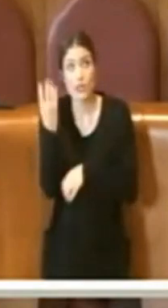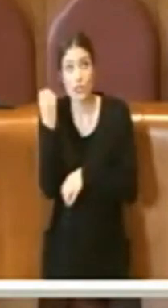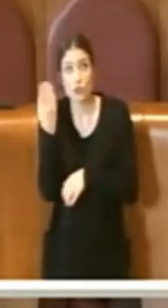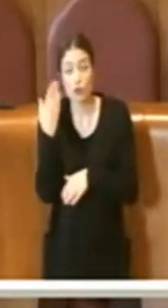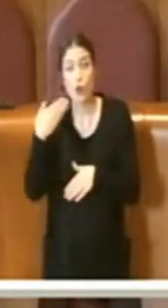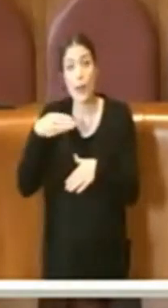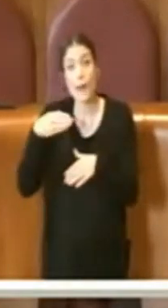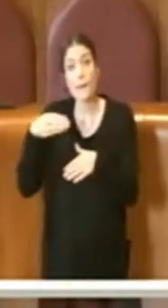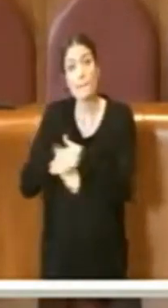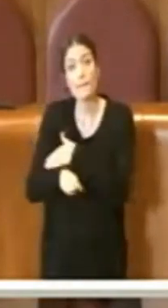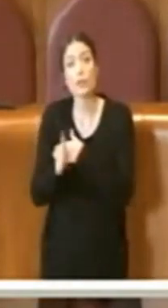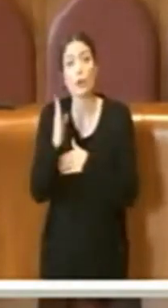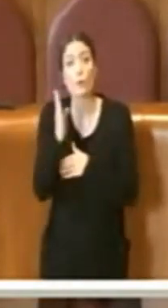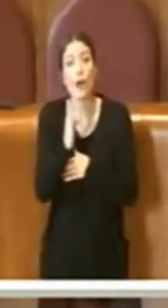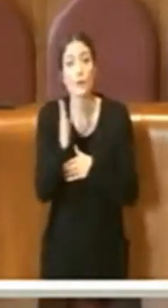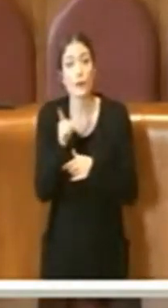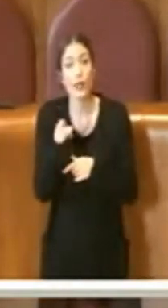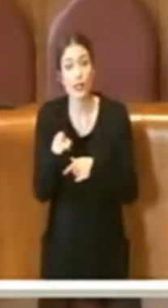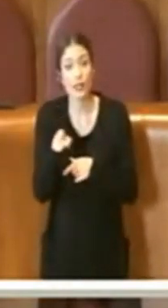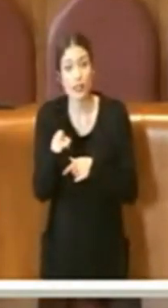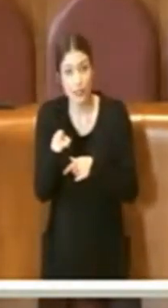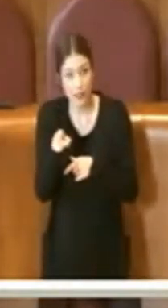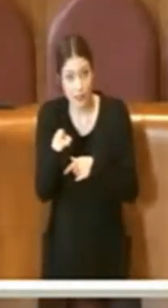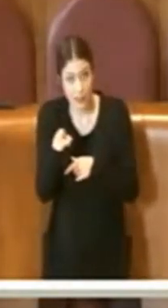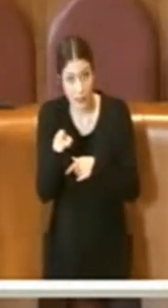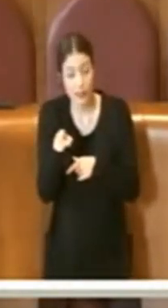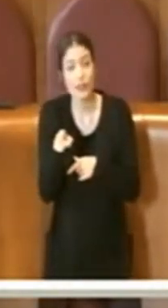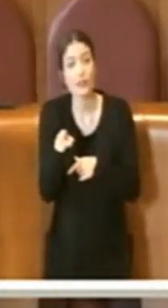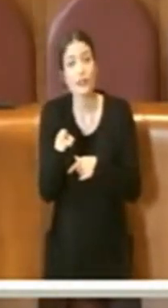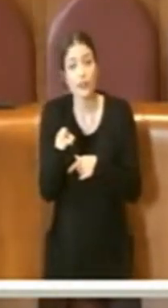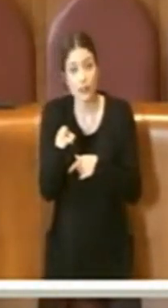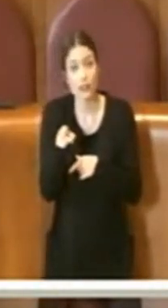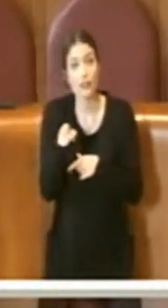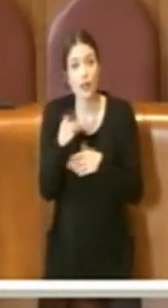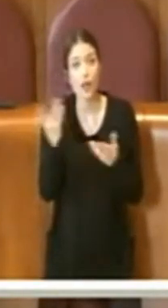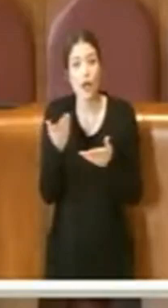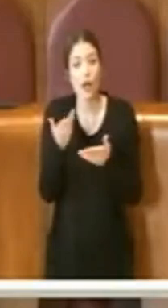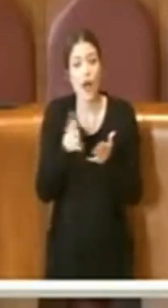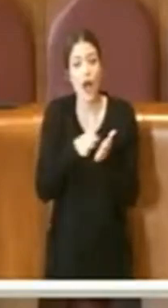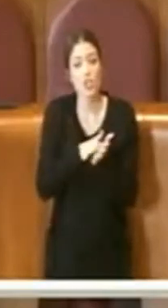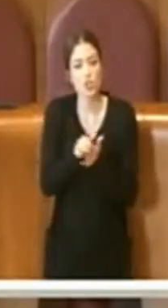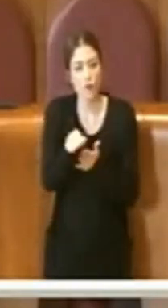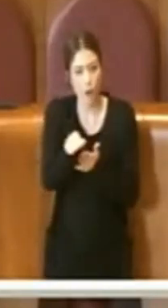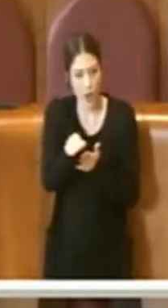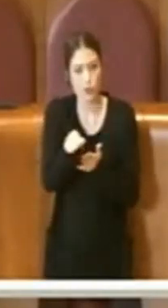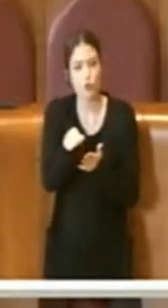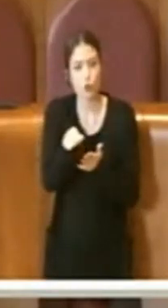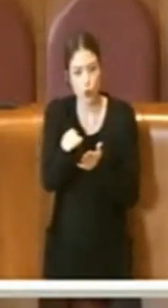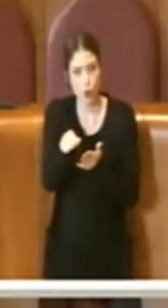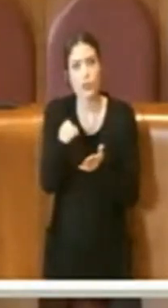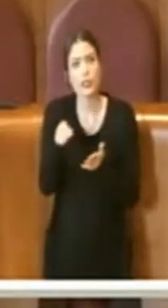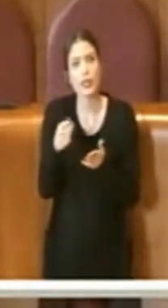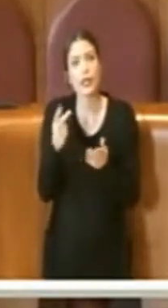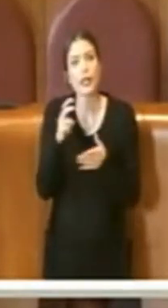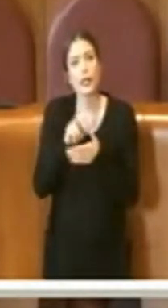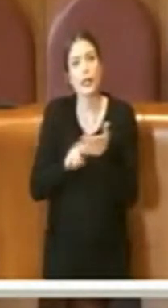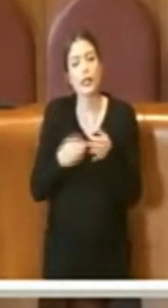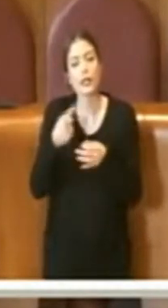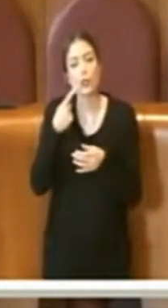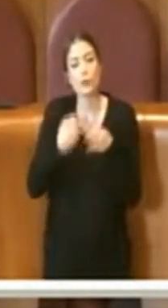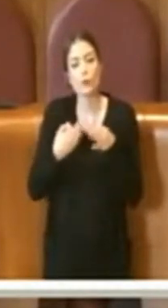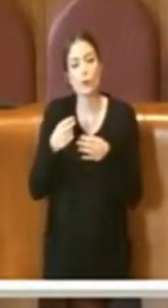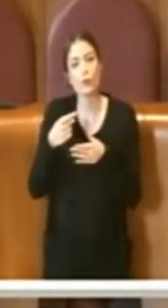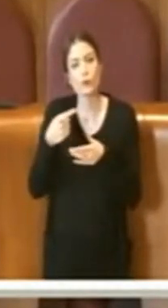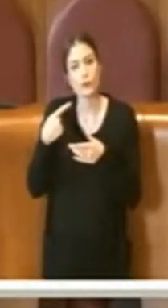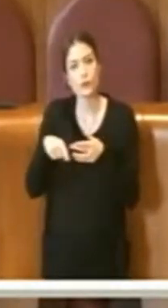metro Barberini l'esenzione o comunque l'agevolazione sui tributi comunali esensi dell'articolo